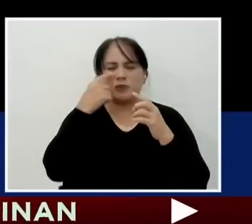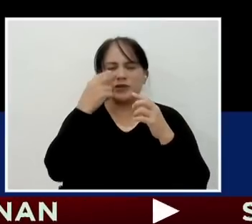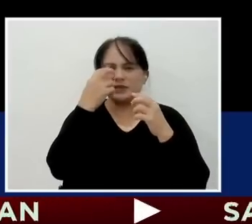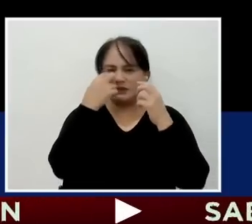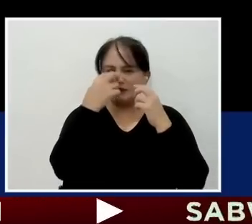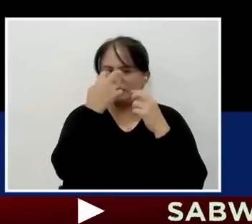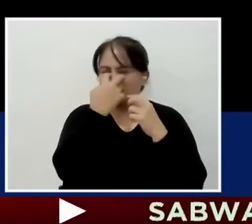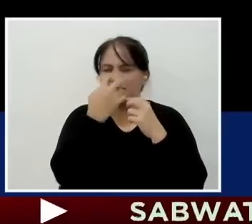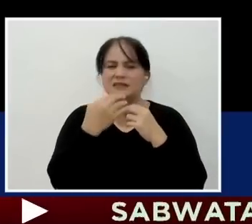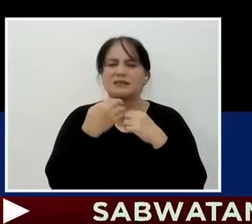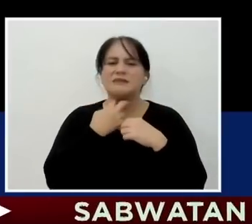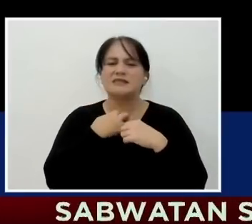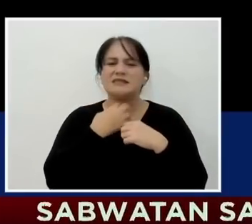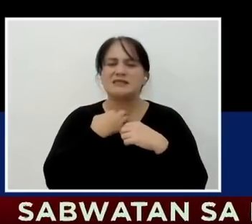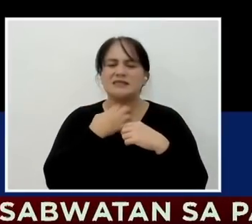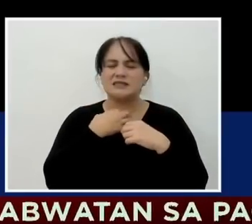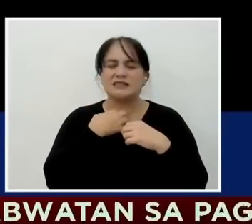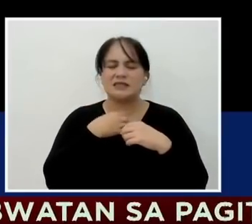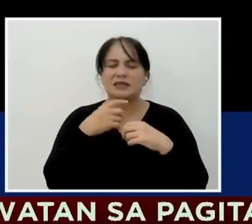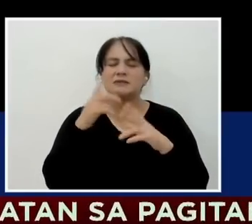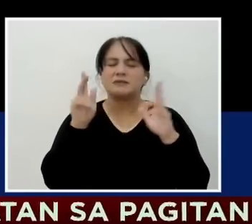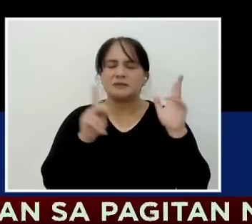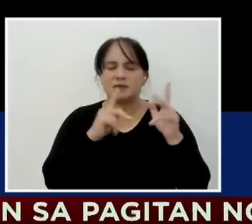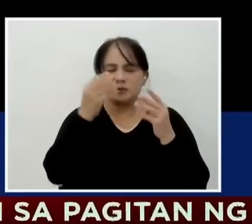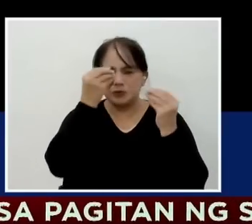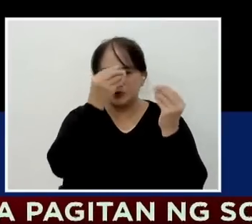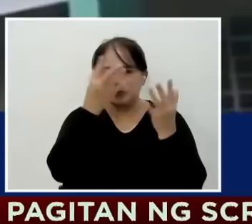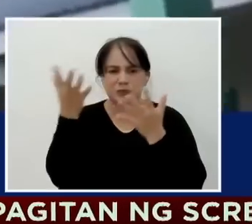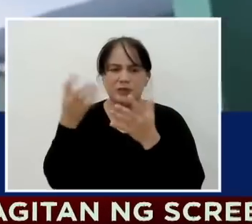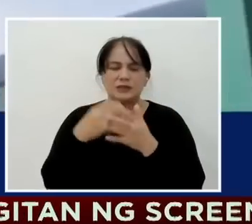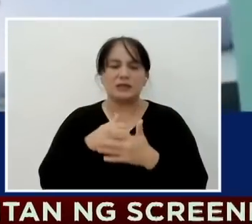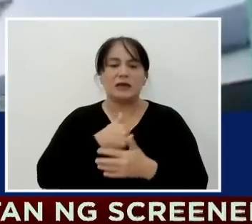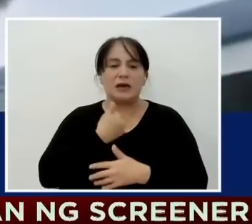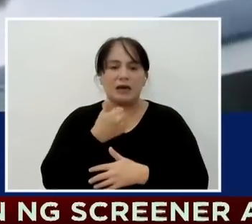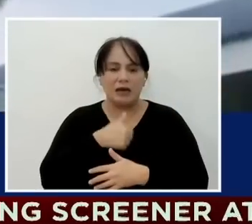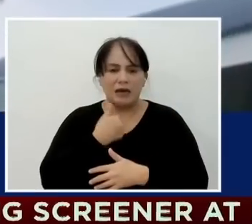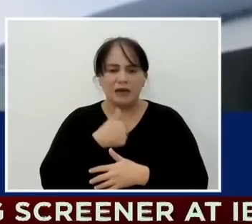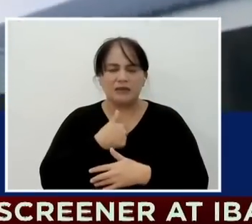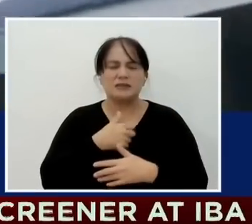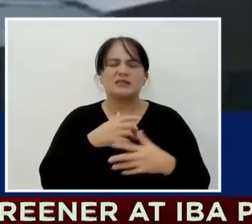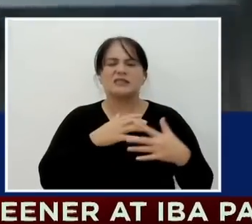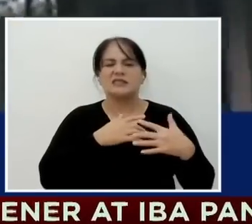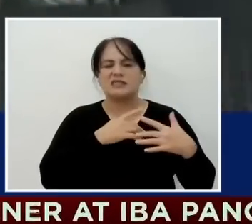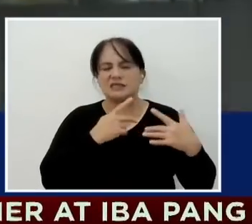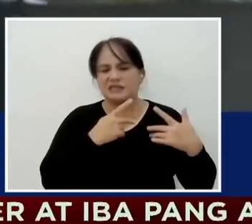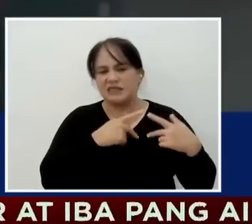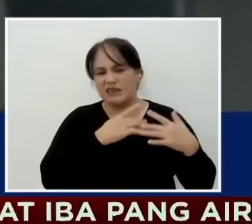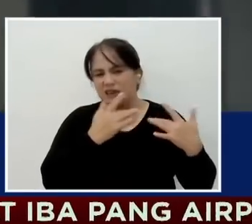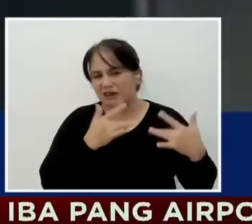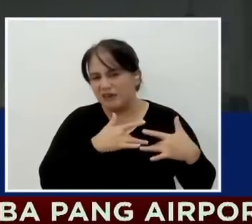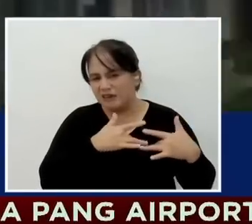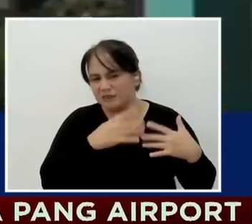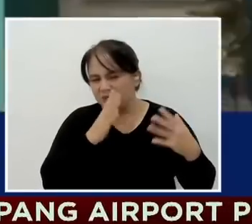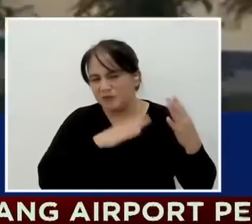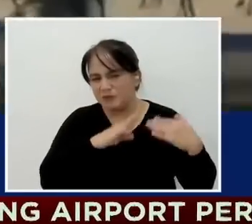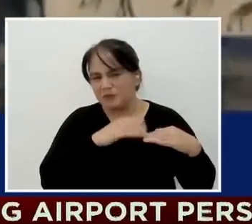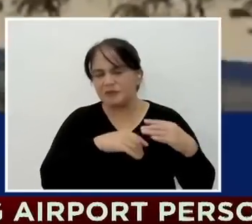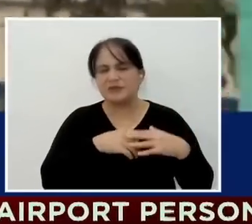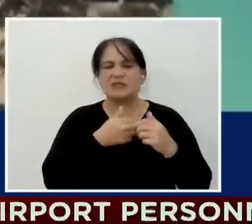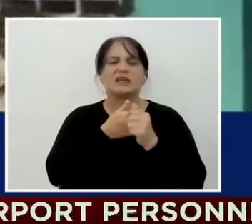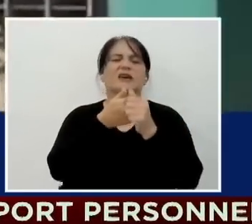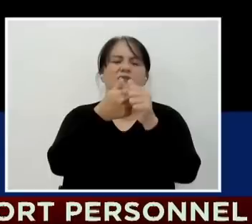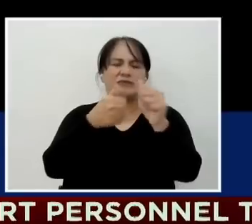Pinaaalalahanan naman nila ang publiko, lalo po ang may mga hika, sakit sa puso at baga, na iwasan ang vog at